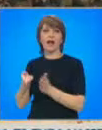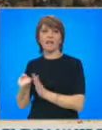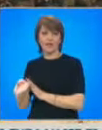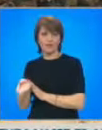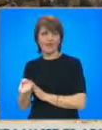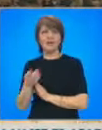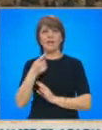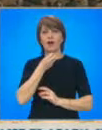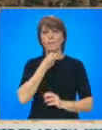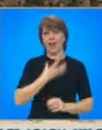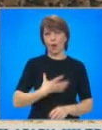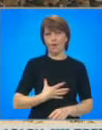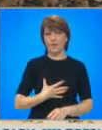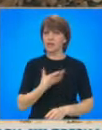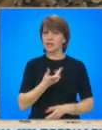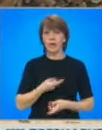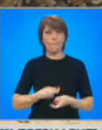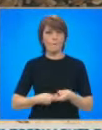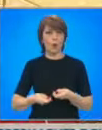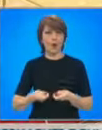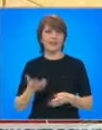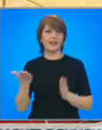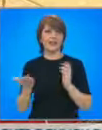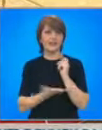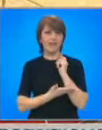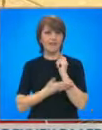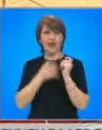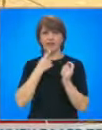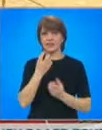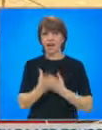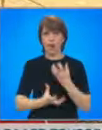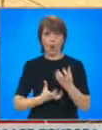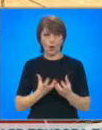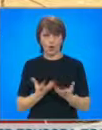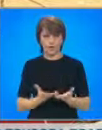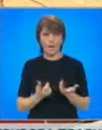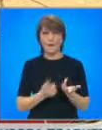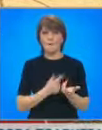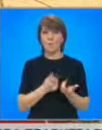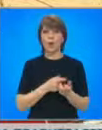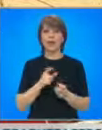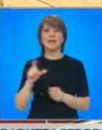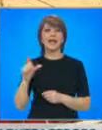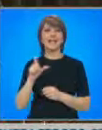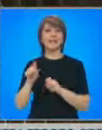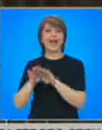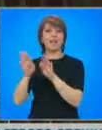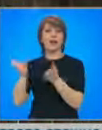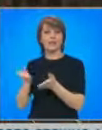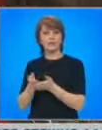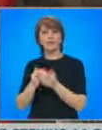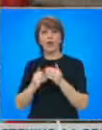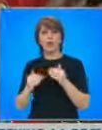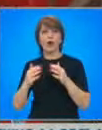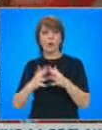Благоевград, където вече се продават дърва за огрев на цените, на които те се добиват. Броят на складовете ще расте през следващите